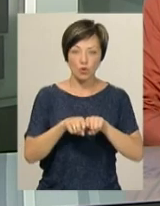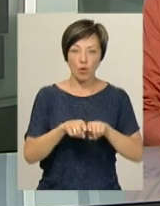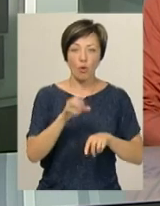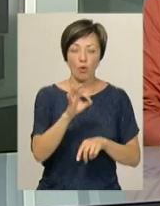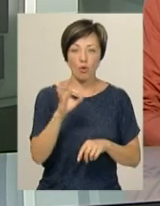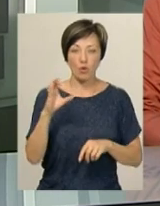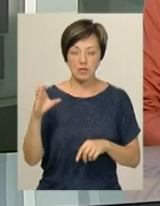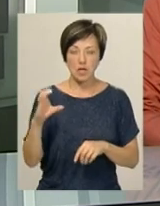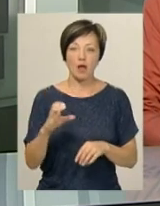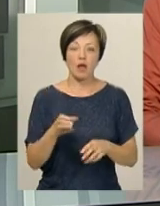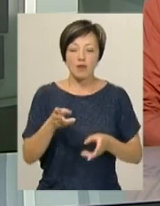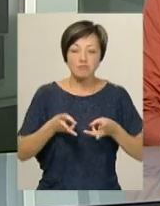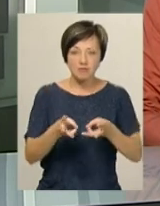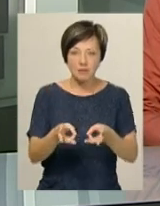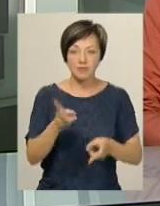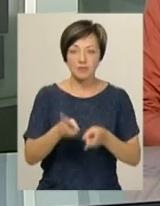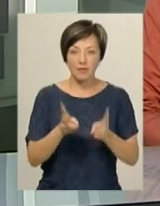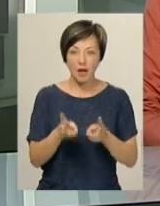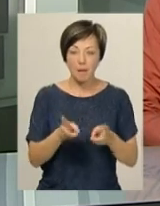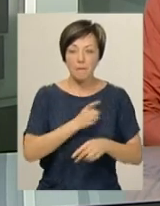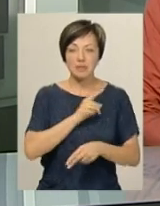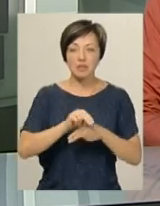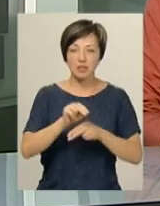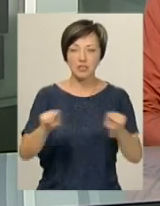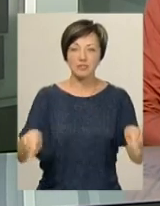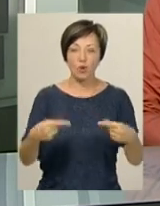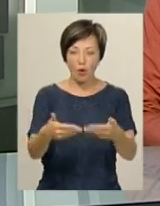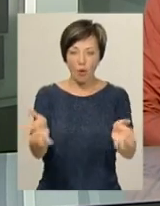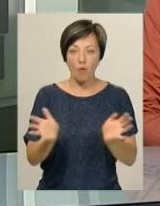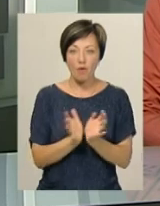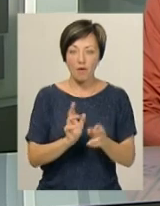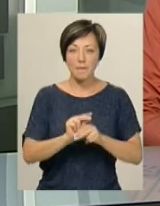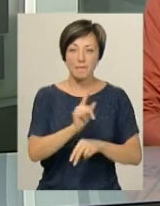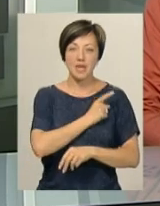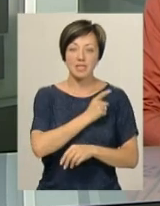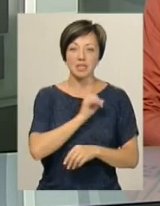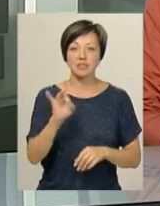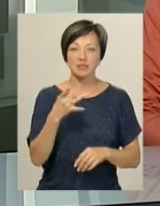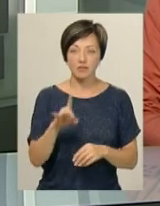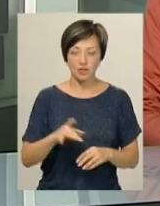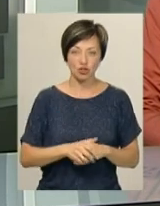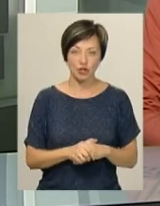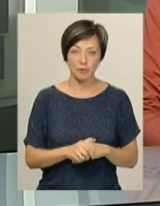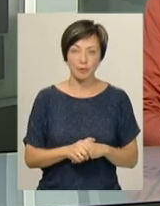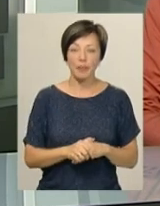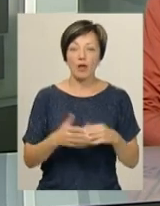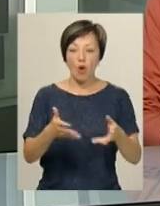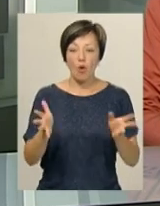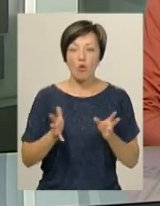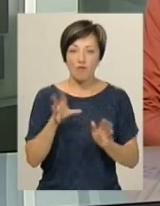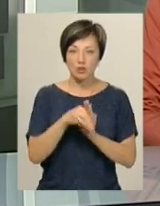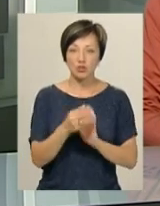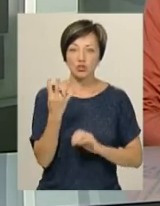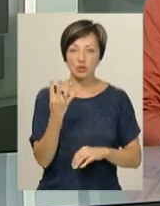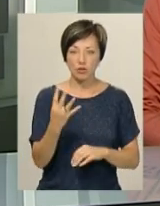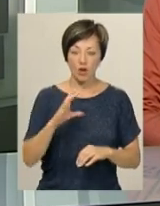Кондитерський виріб спекли під час майстер-класу зі створення короваю, який проводила майстриня з Рівненщини Оксана Клюйко. Коровай складається з